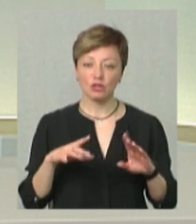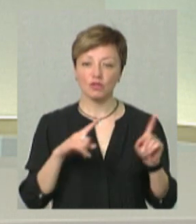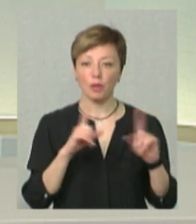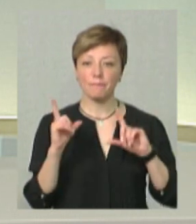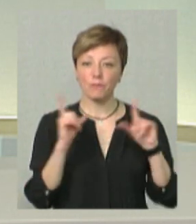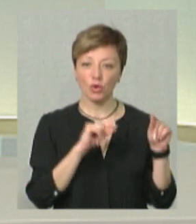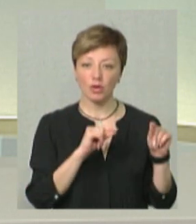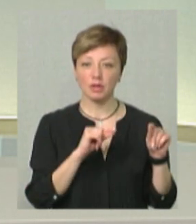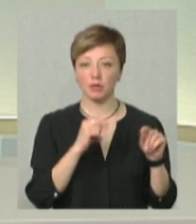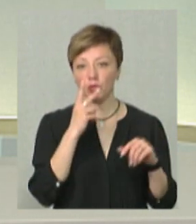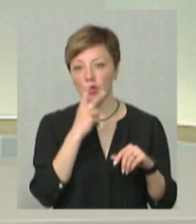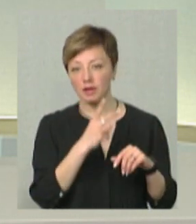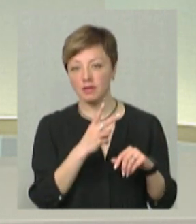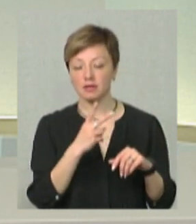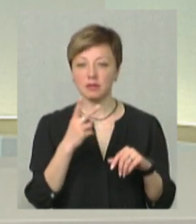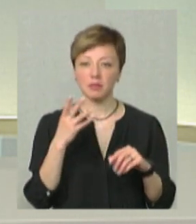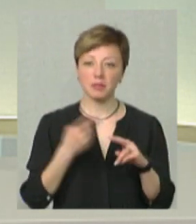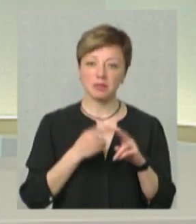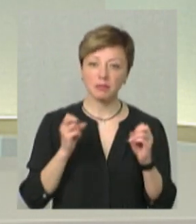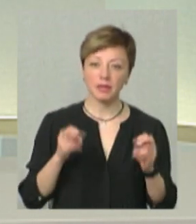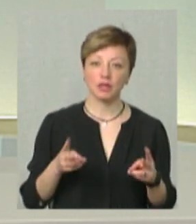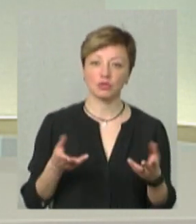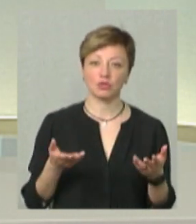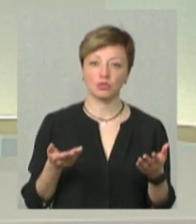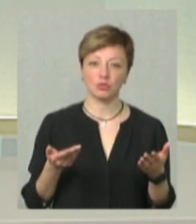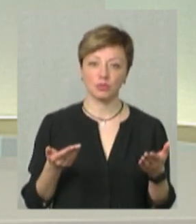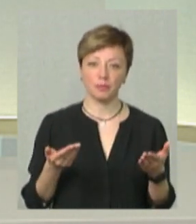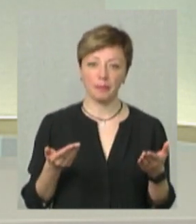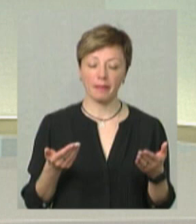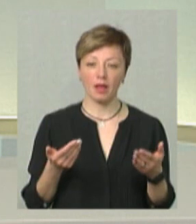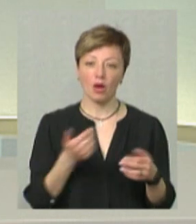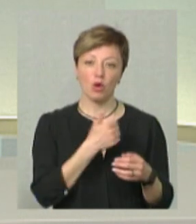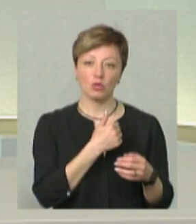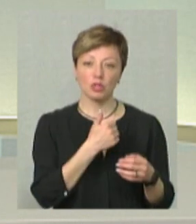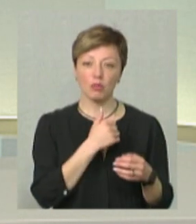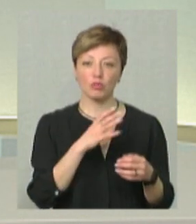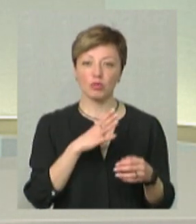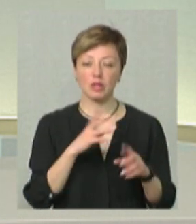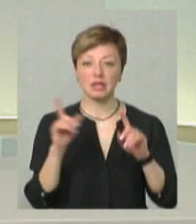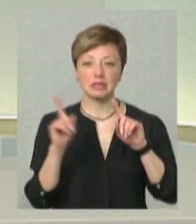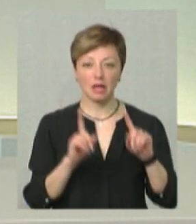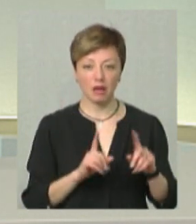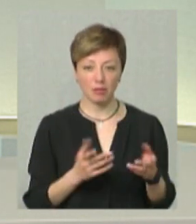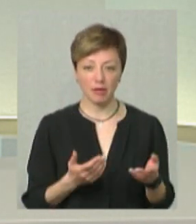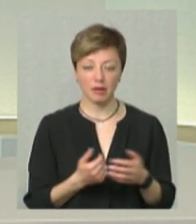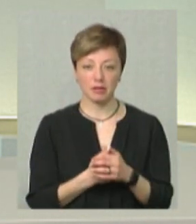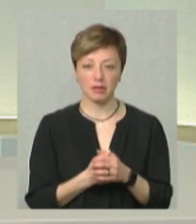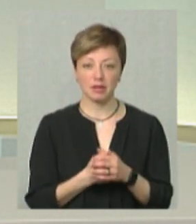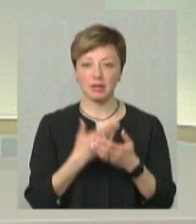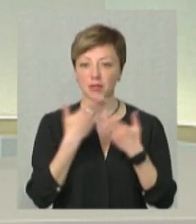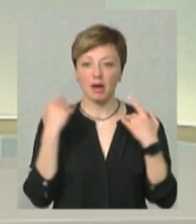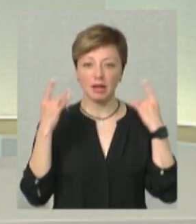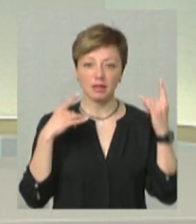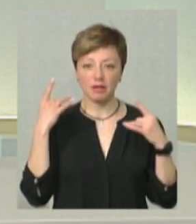вона поїде, там, подивиться, там, ну, безпечно. Хоча ми були, там, ну, Закарпатті. Тобто, ну, там немає